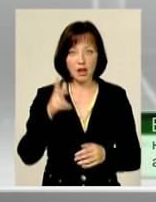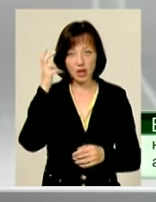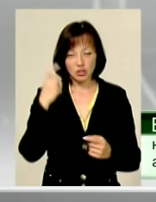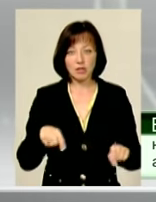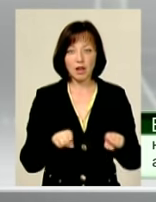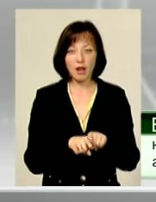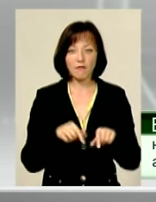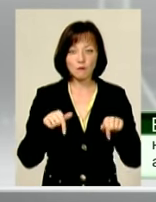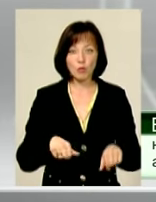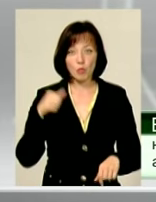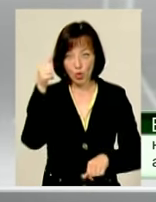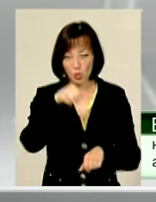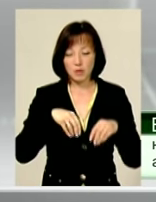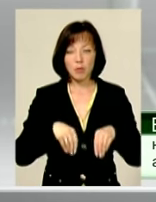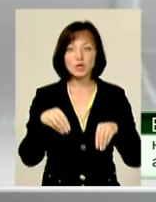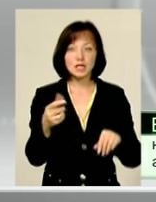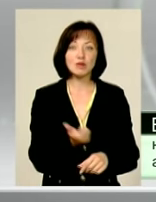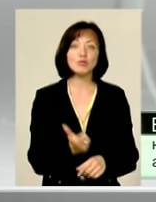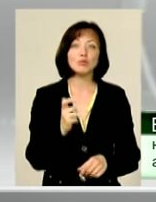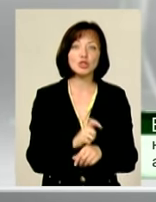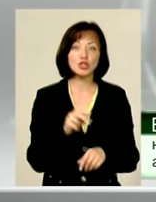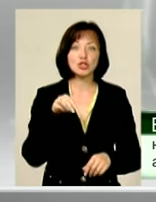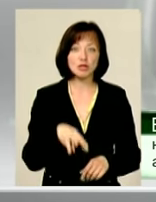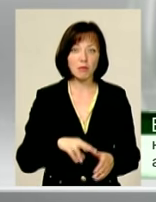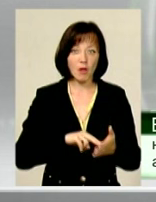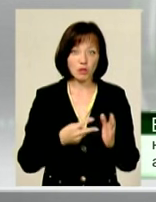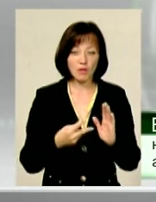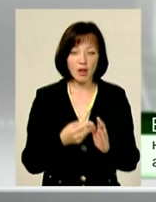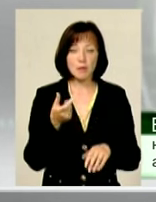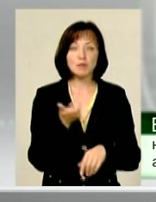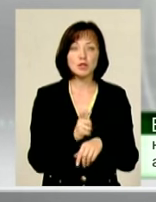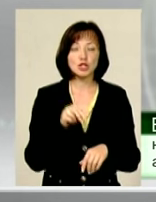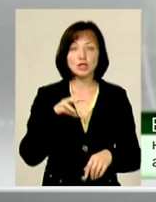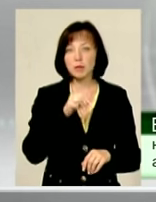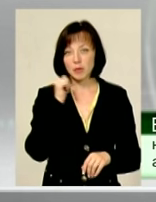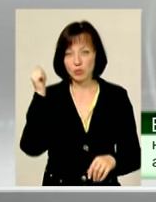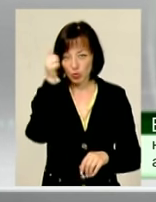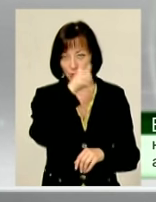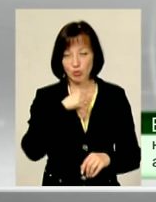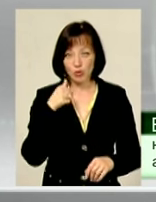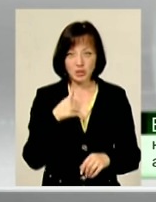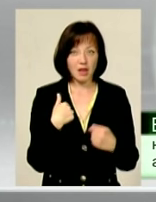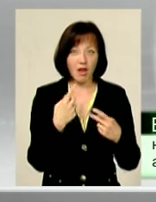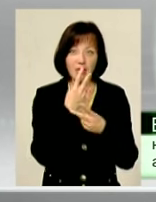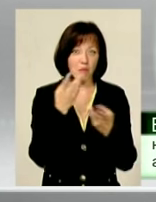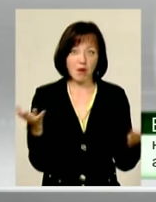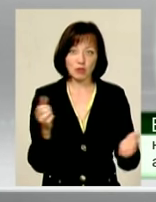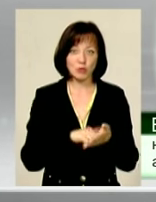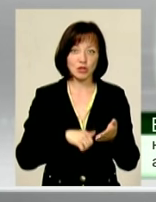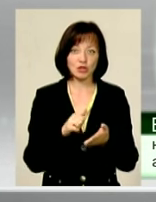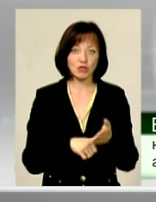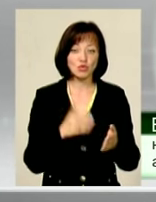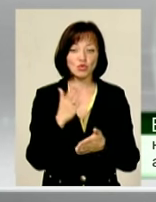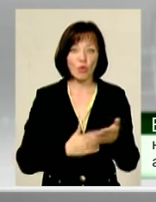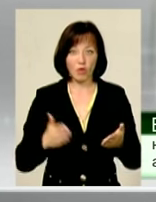році посіяли більше, ніж планували І більше, ніж було посіяли в минулому році 10 на 30 Я не бачу підстав абсолютно